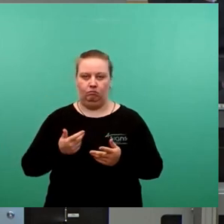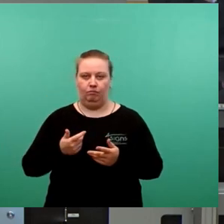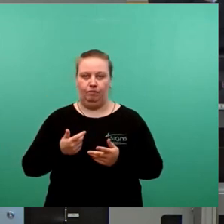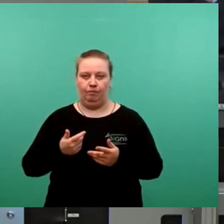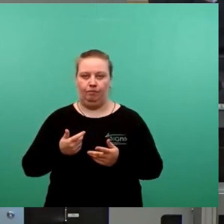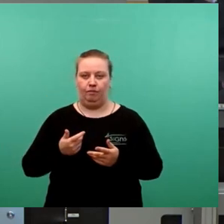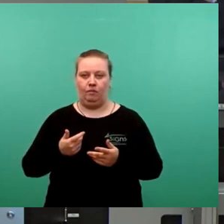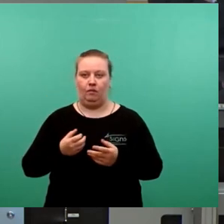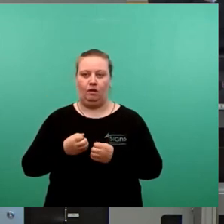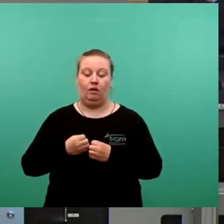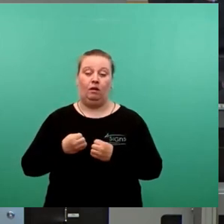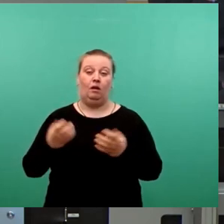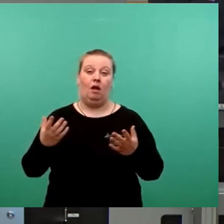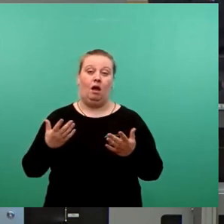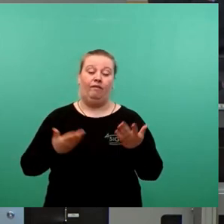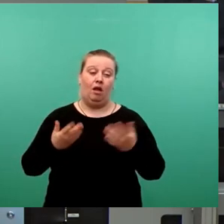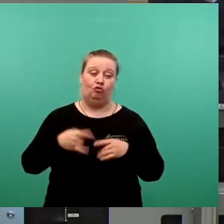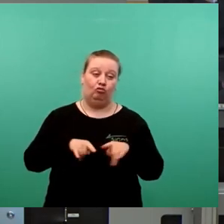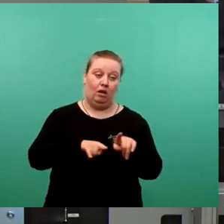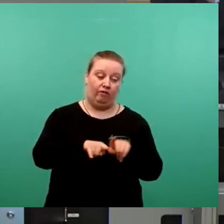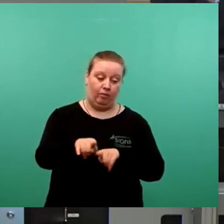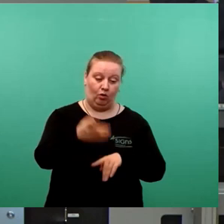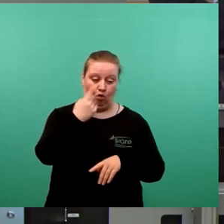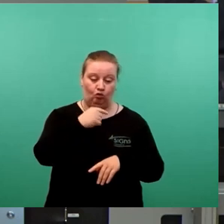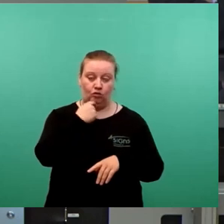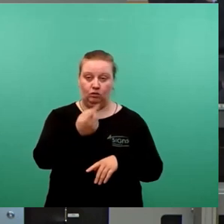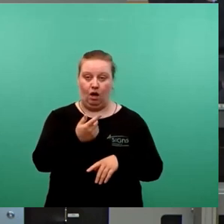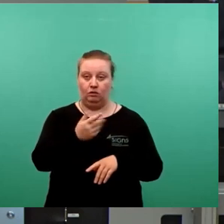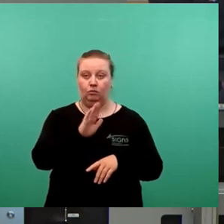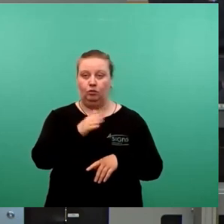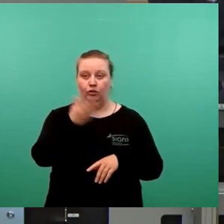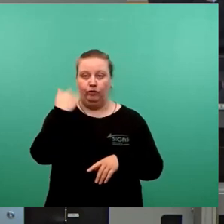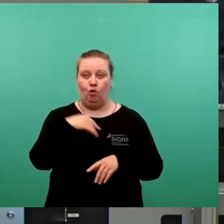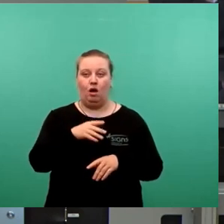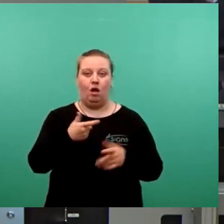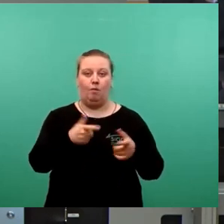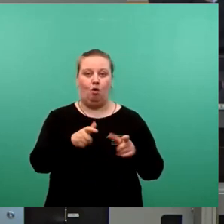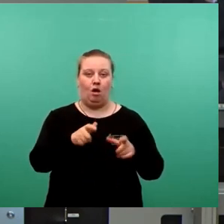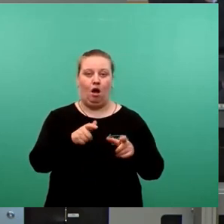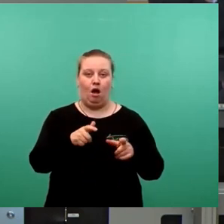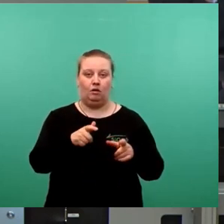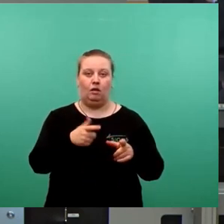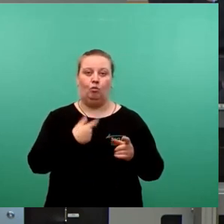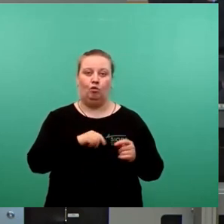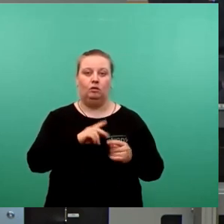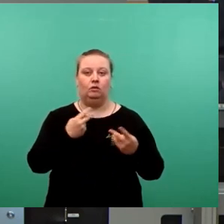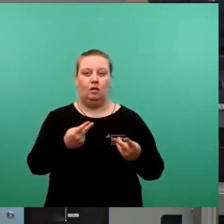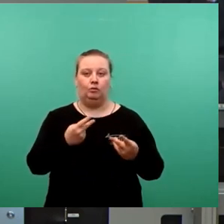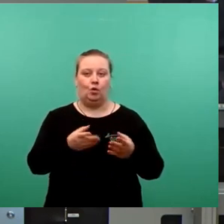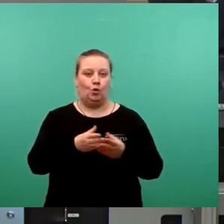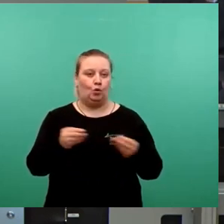Natürlich mag die FDP, und wir haben es ja heute gehört, mit ihrer vorhergehenden Blockade einer einvernehmlichen Lösung